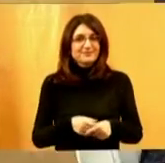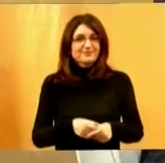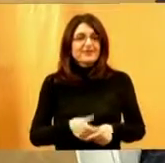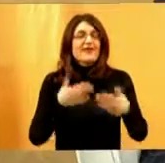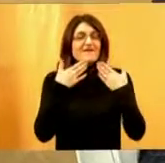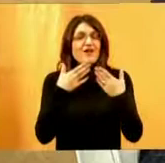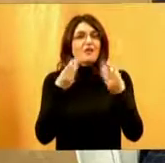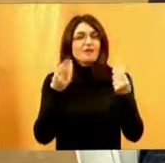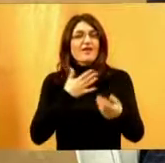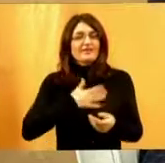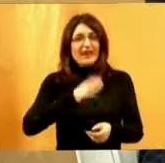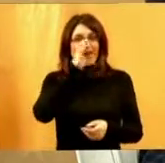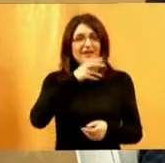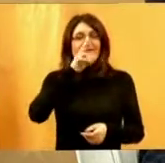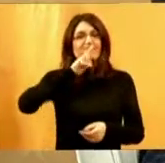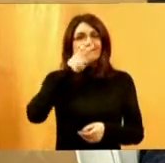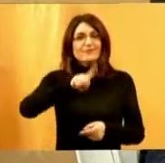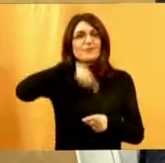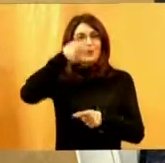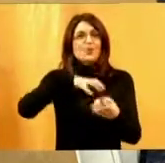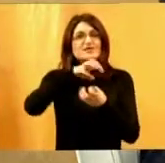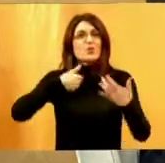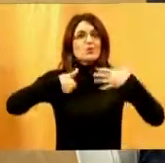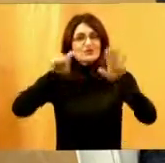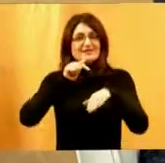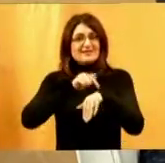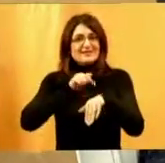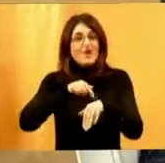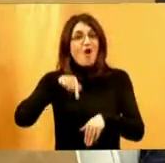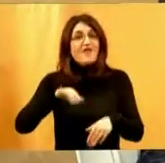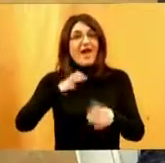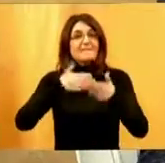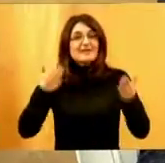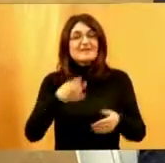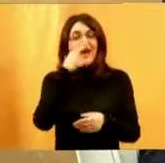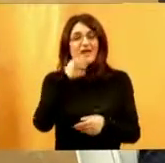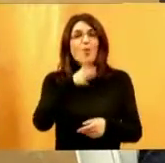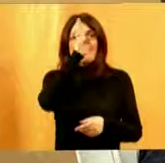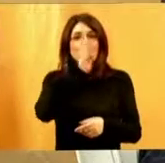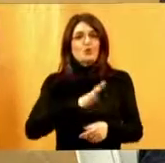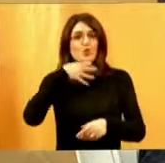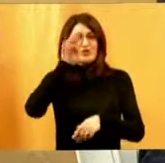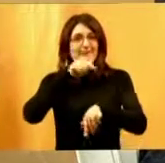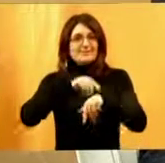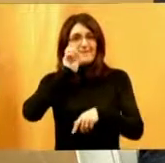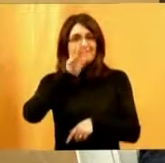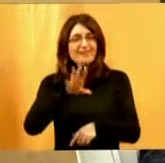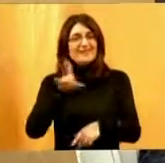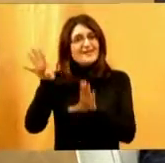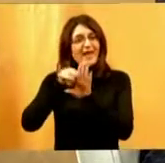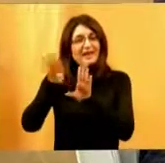hvala vama da je gledatelji. Vidimo se u sljedeću sredu u 16 sati, a ovu emisiju gledajte u ponedljak u 14.15.